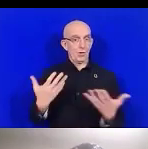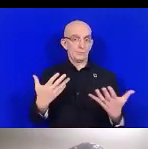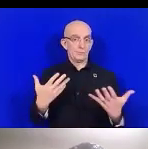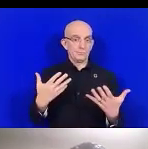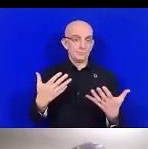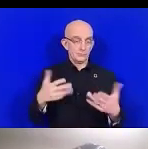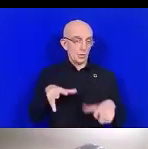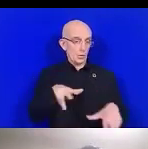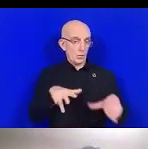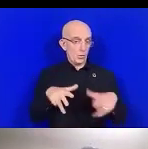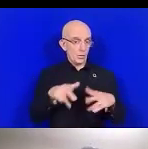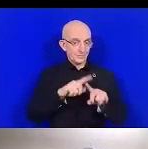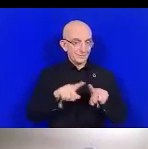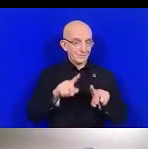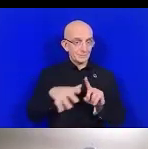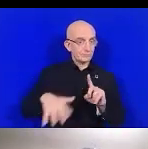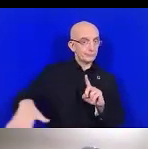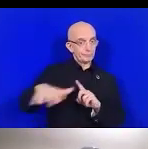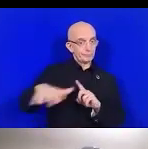situation de handicap.